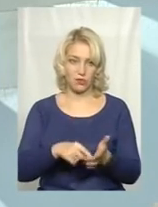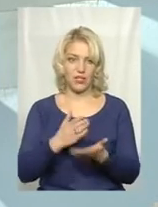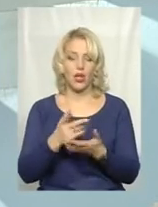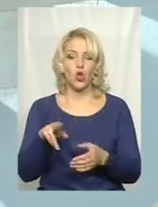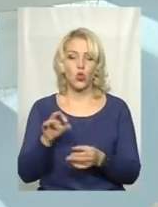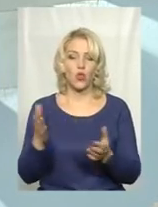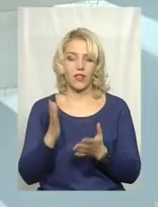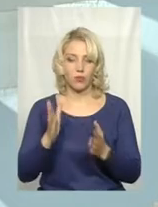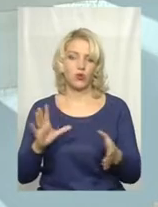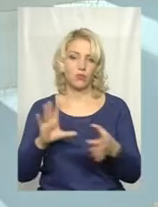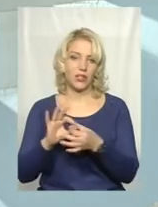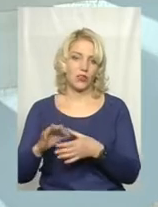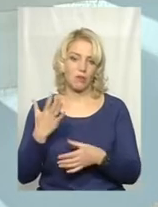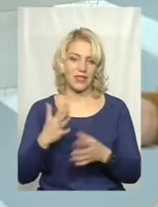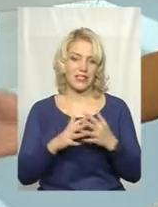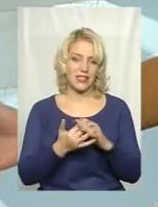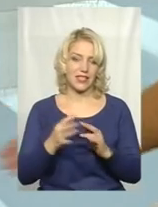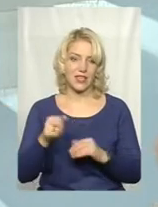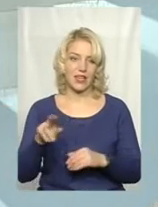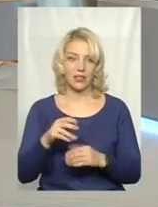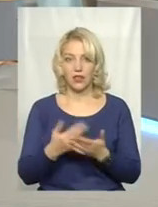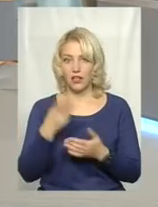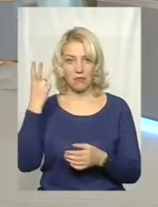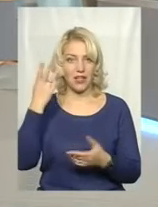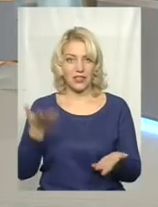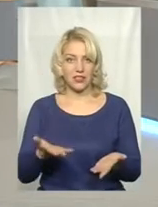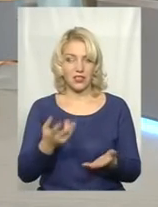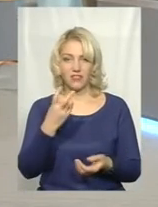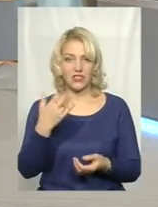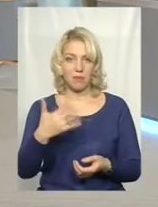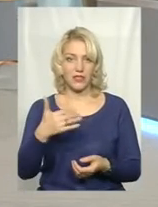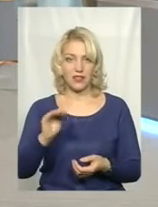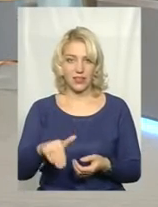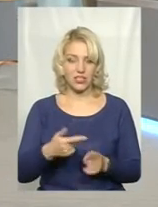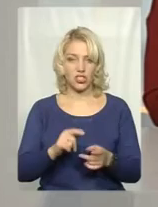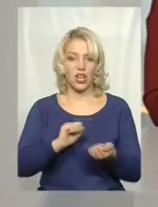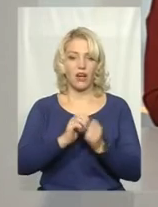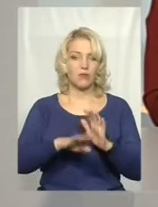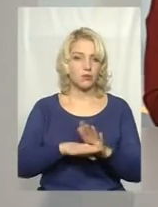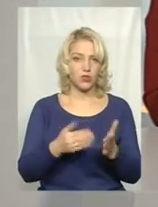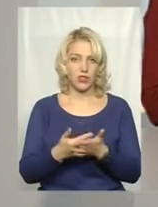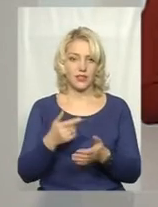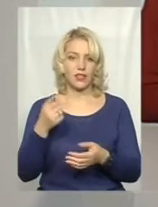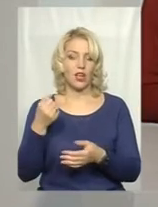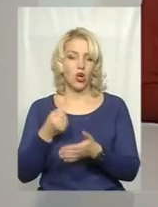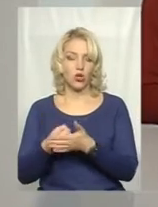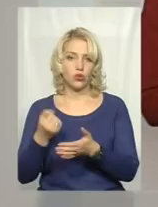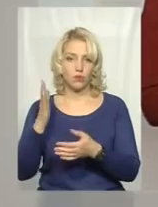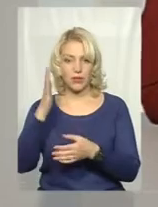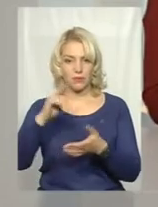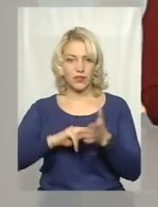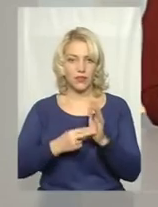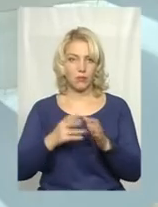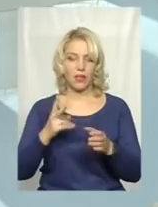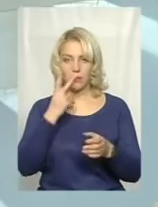приєднуватись 5 сільських рад, і 100 тисяч... Хмельницький – 250 тисяч, чи Каменець-Подільський, до нього перспективним планом